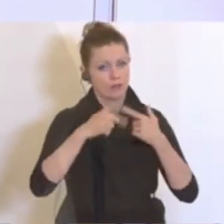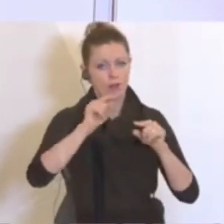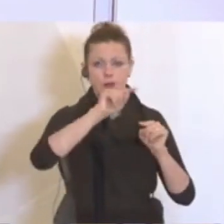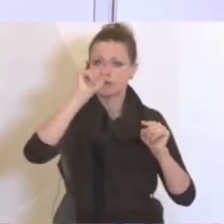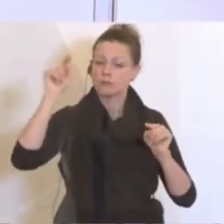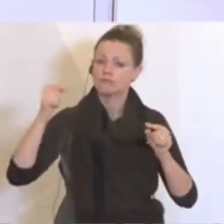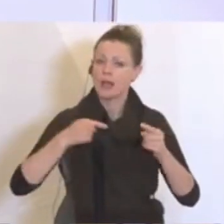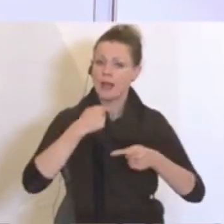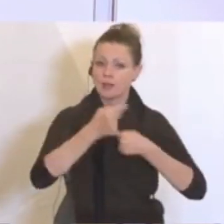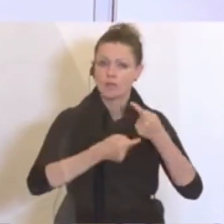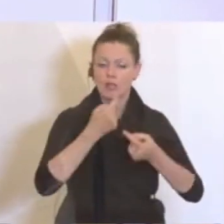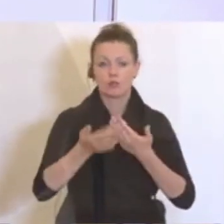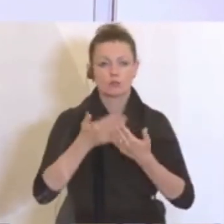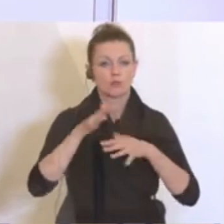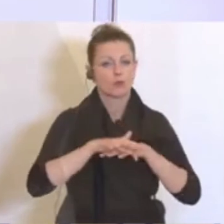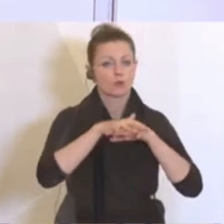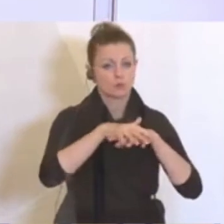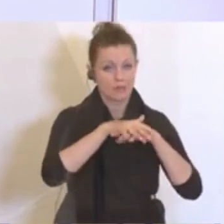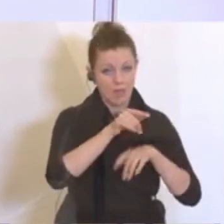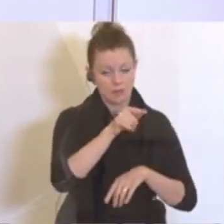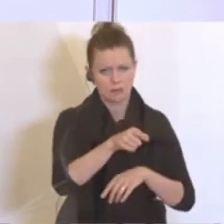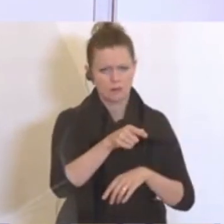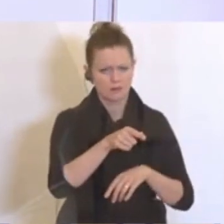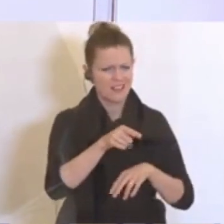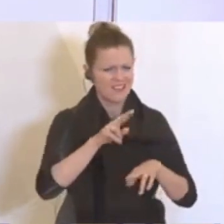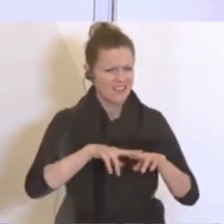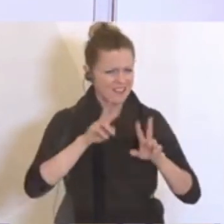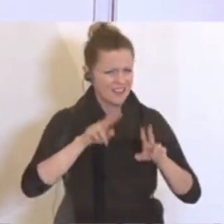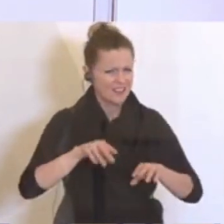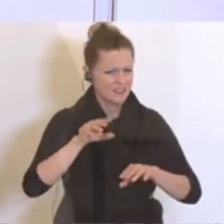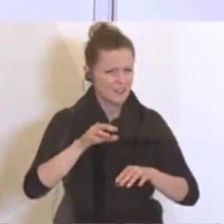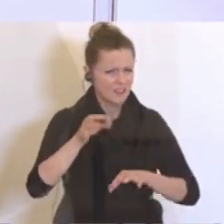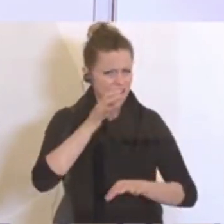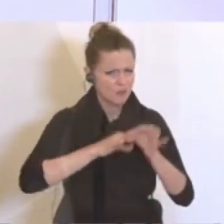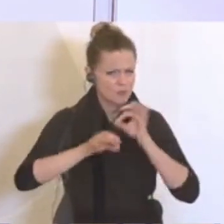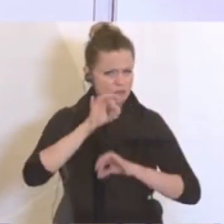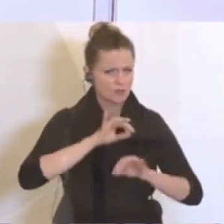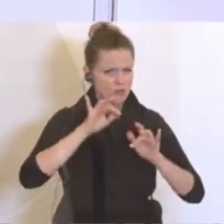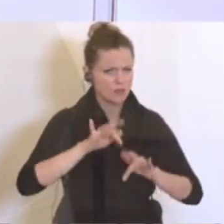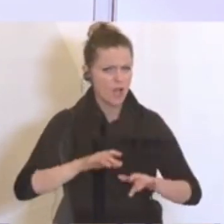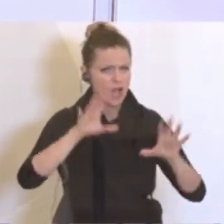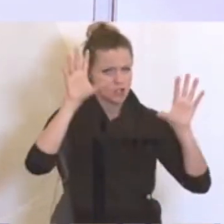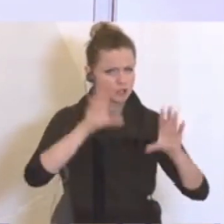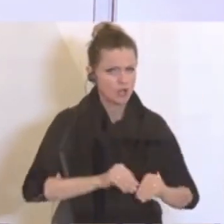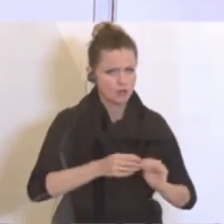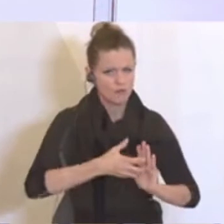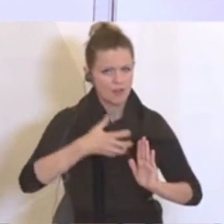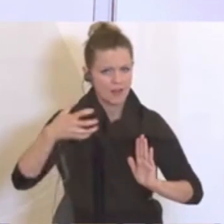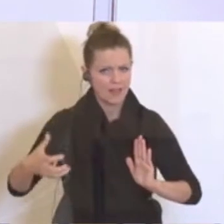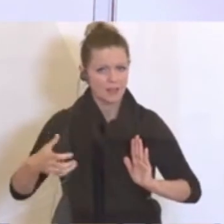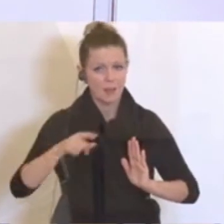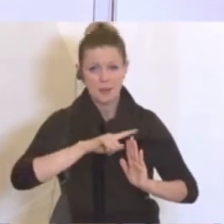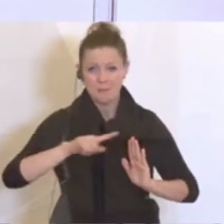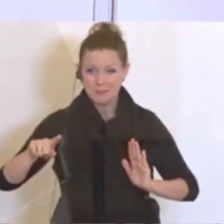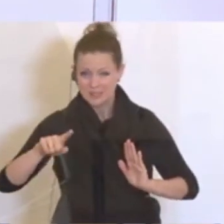entwickelt. Großbritannien hat gerade, wenn ich richtig informiert bin, den Shutdown bis Ende des Monats verlängert, also bis in den